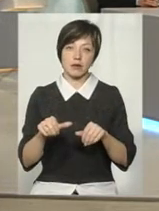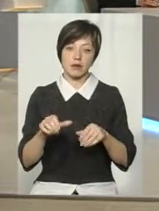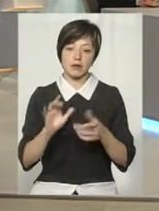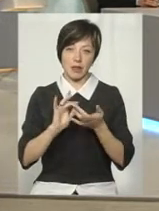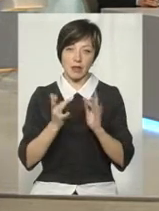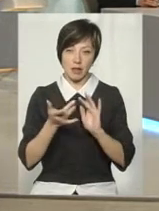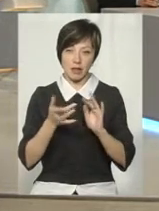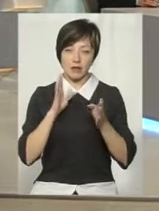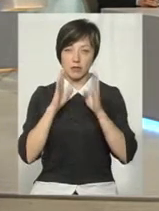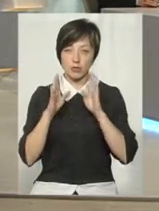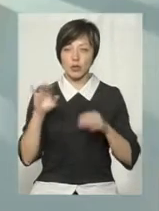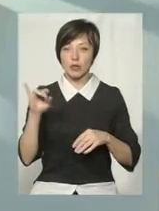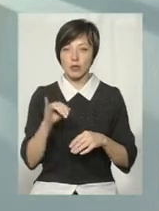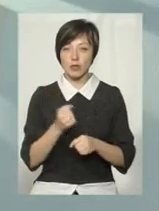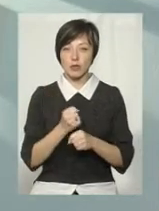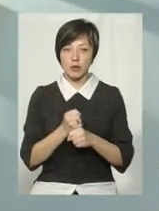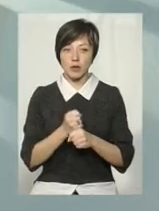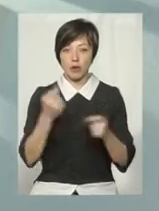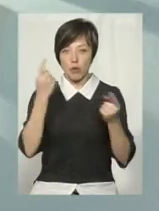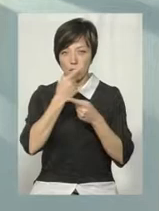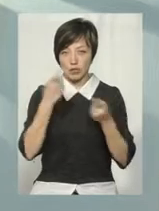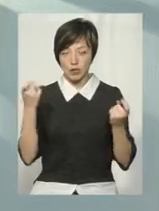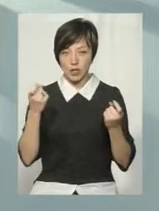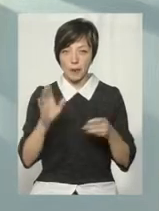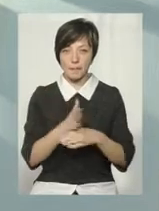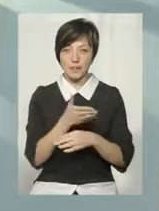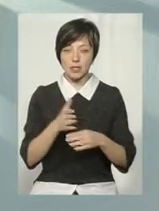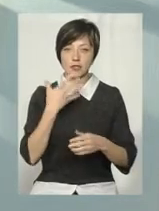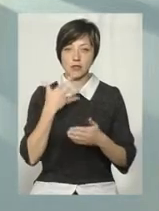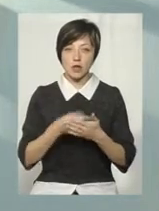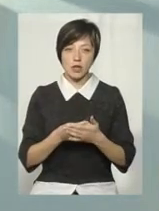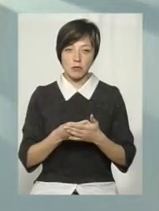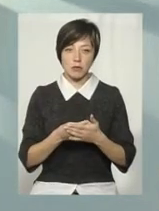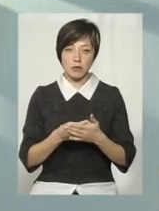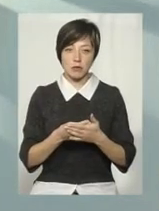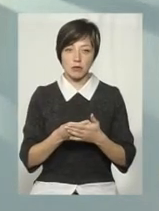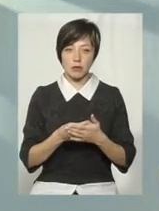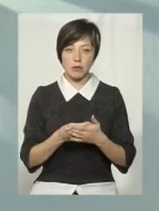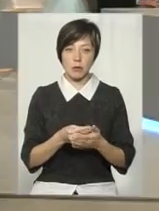соціальні мережі і, в принципі, робили там оголошення між своїми, там, певними професійними,